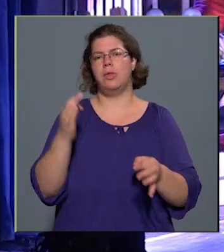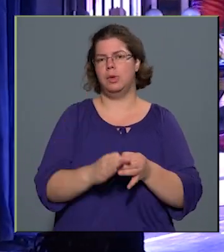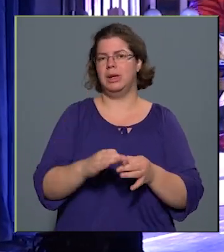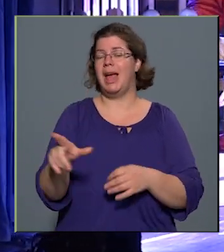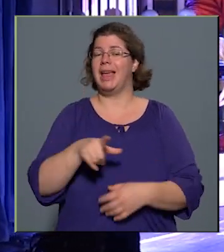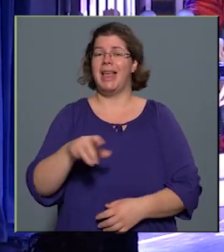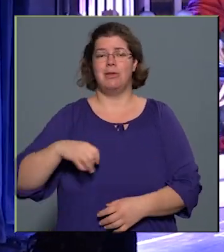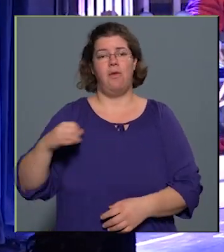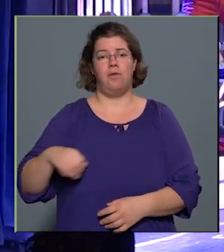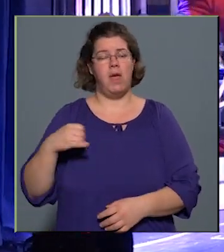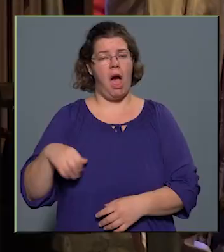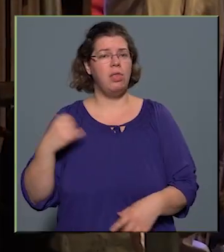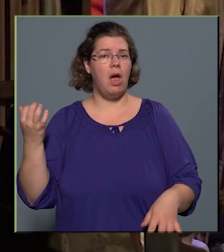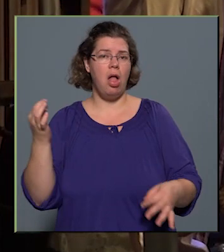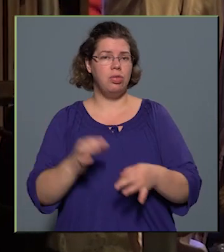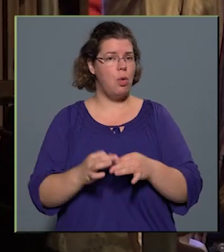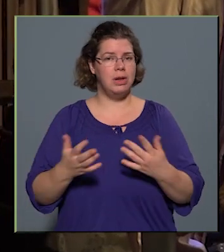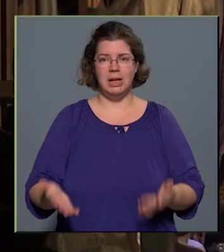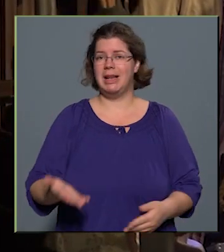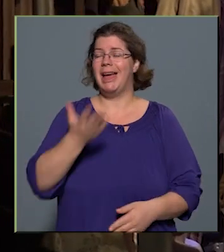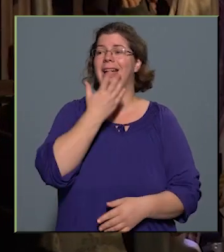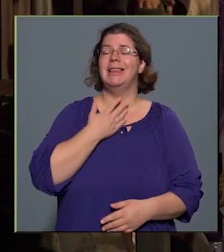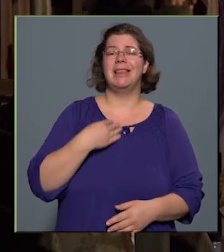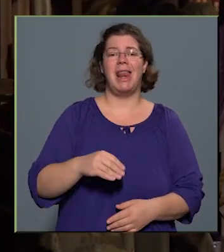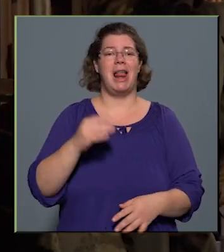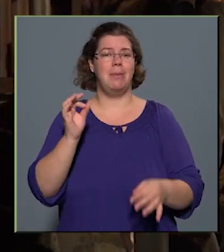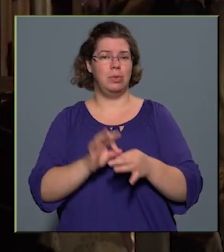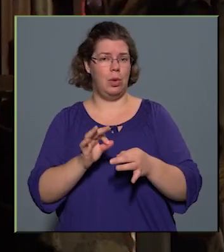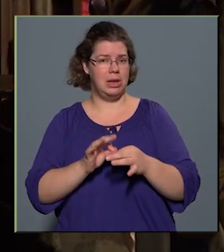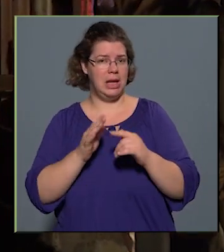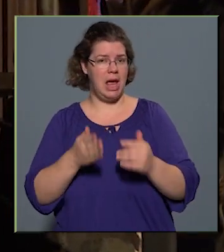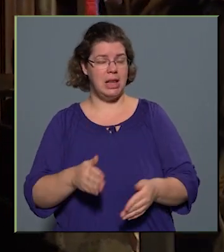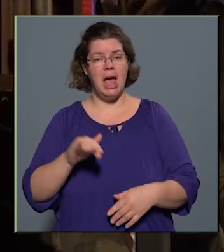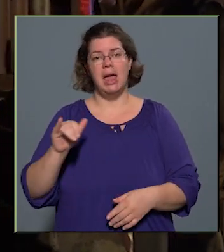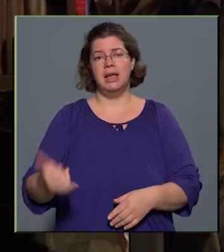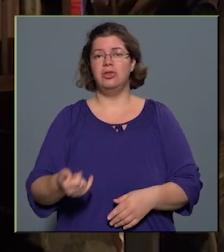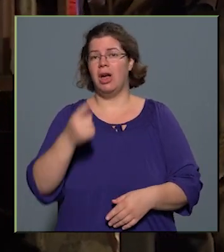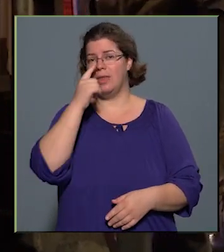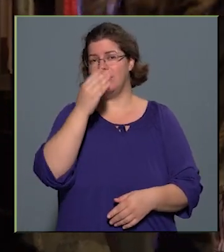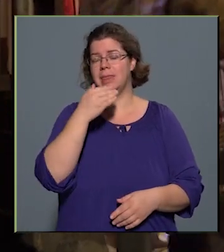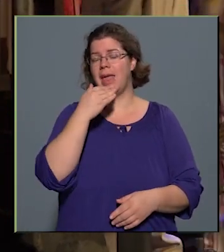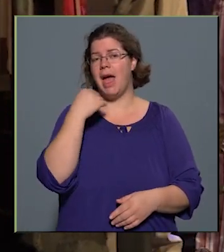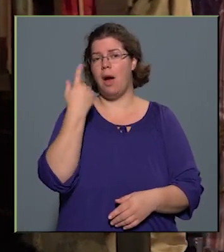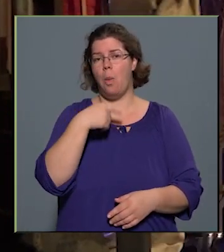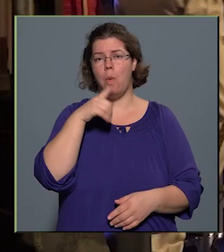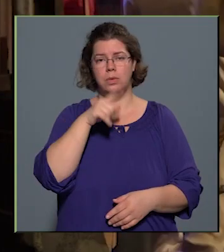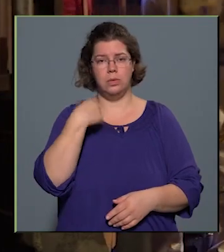a története, egy szerelem története, illetve hát a Neoton dalok,